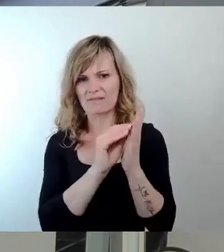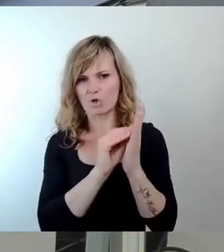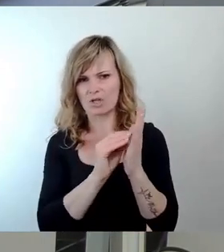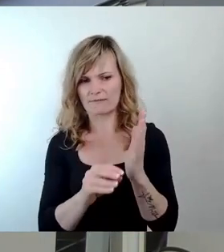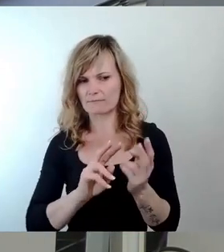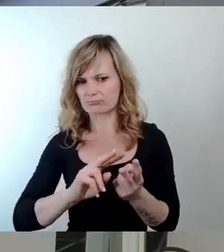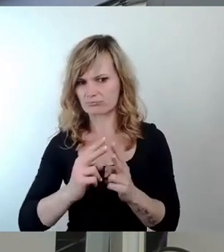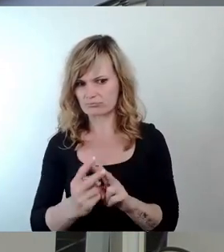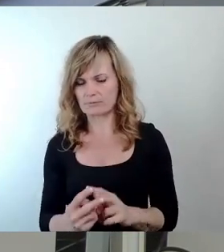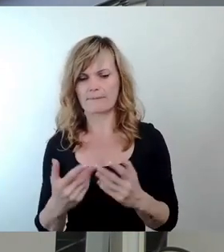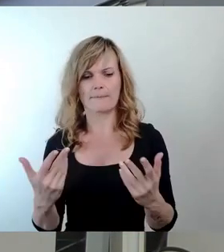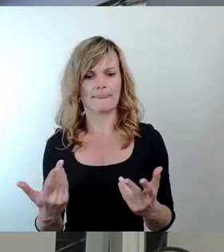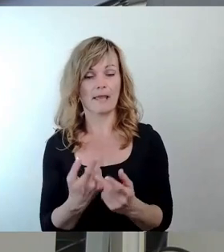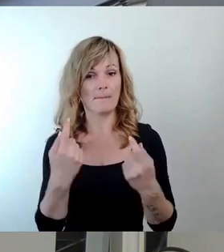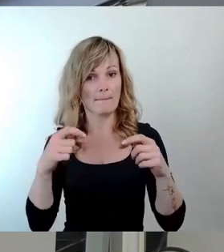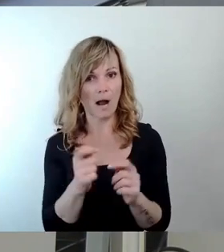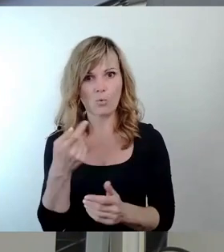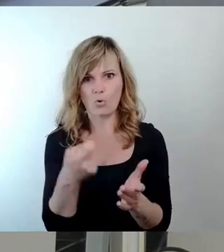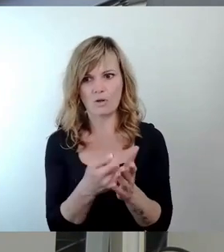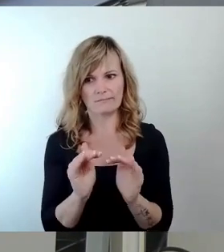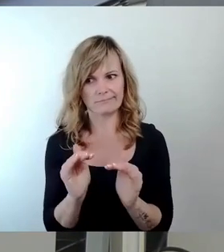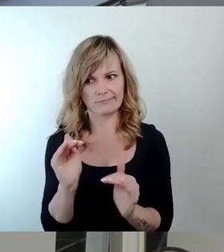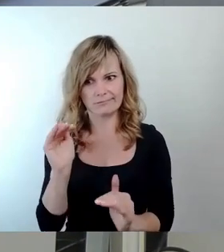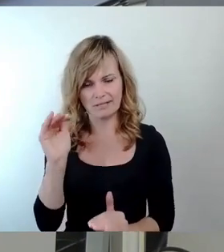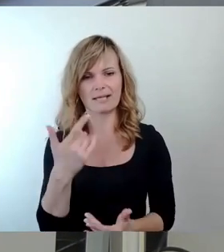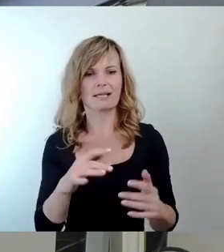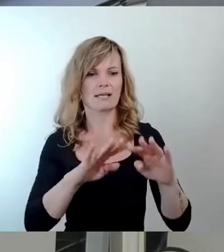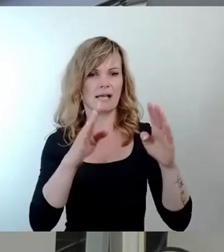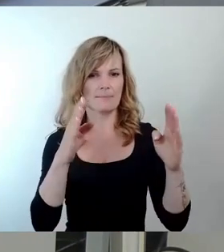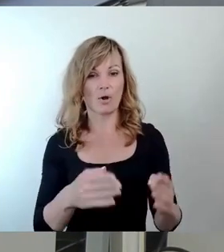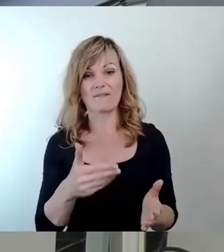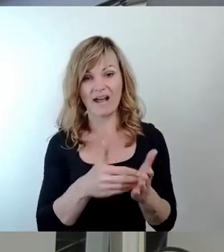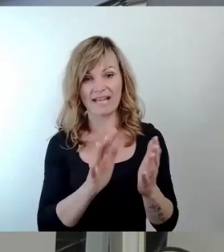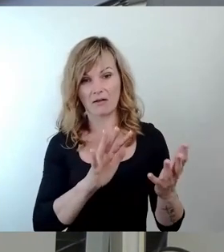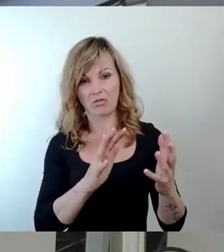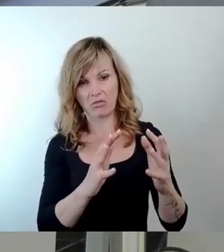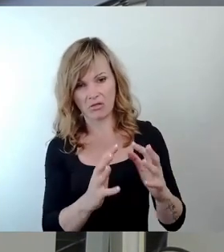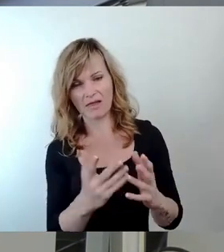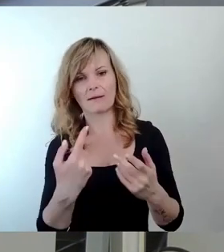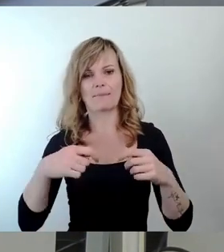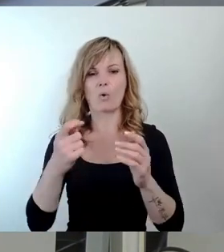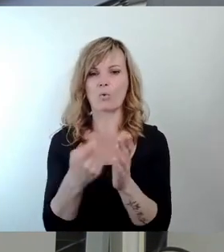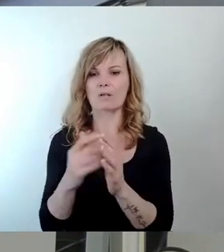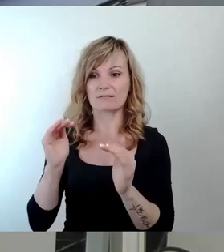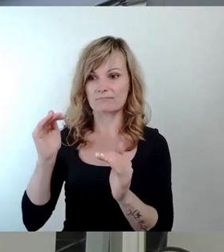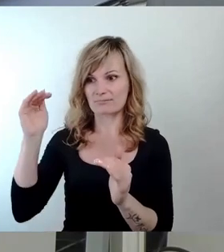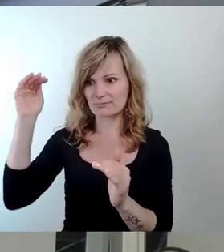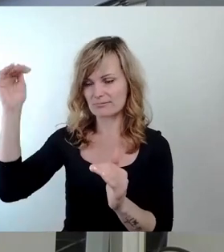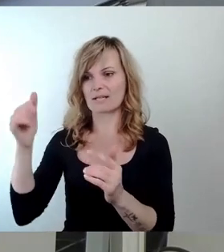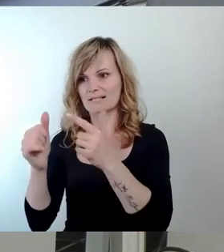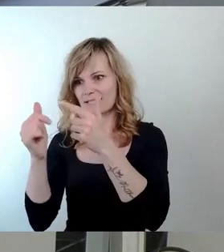unbedingt Baukosten dämpfend sind. Der Verfall des Gebäudes ist weiter vorangeschritten, die Baukostensteigerung ist eingetreten.